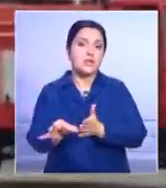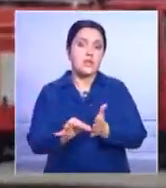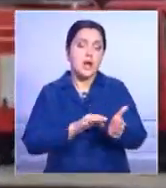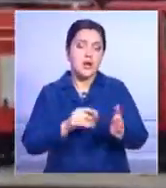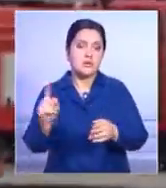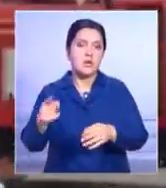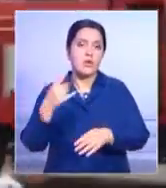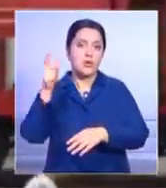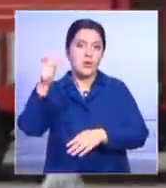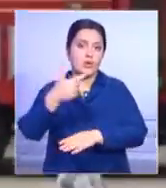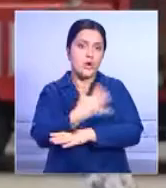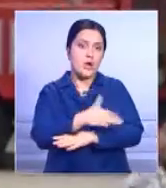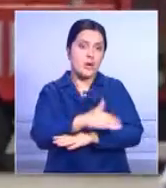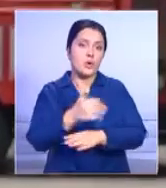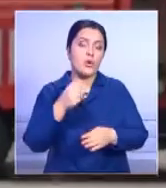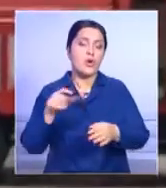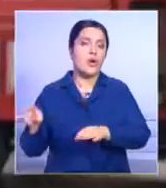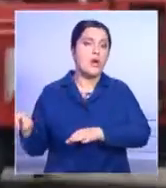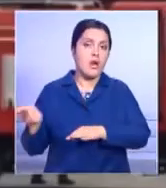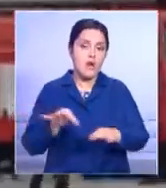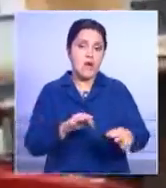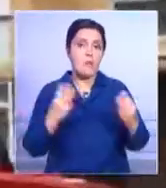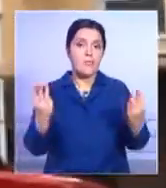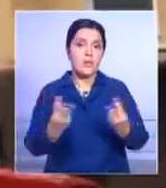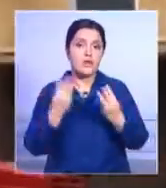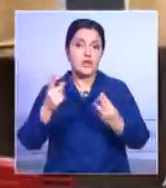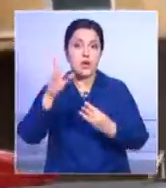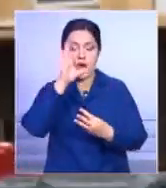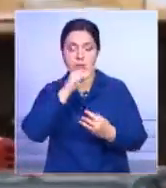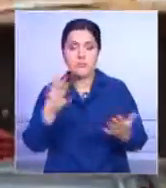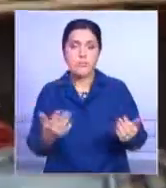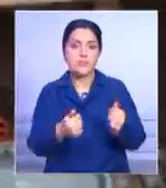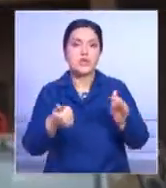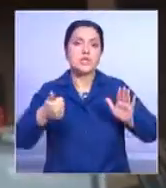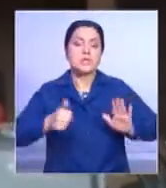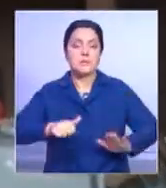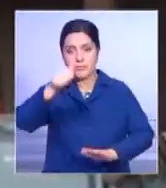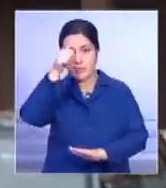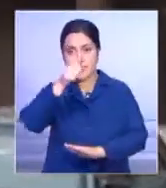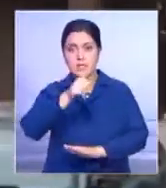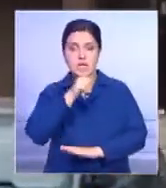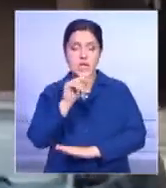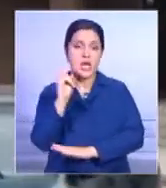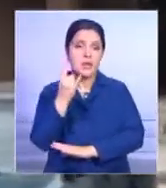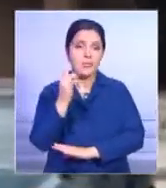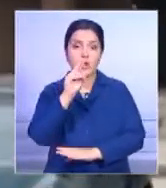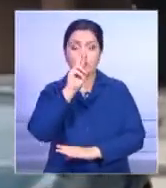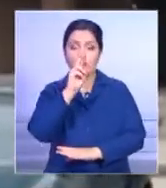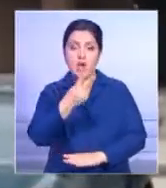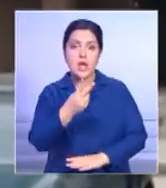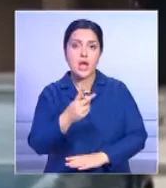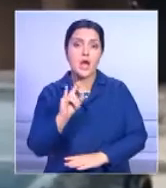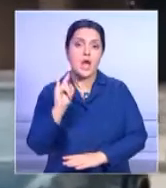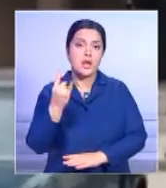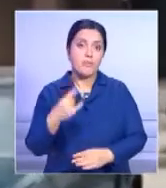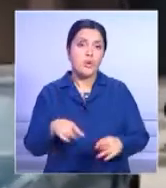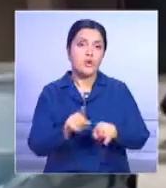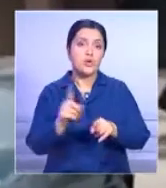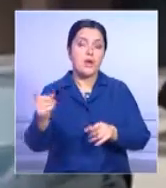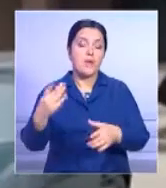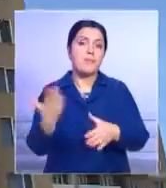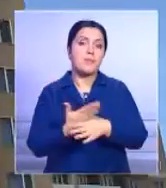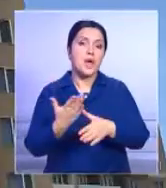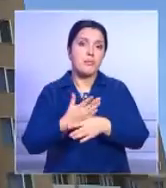сразу же бросились прохожие. До приезда пожарных им удалось вынести из огня шестимесячного младенца и двухлетнего ребенка.